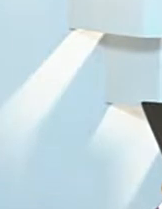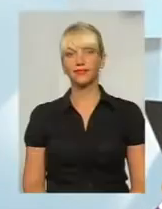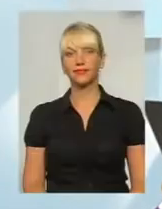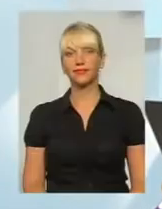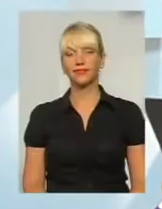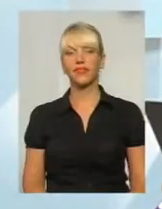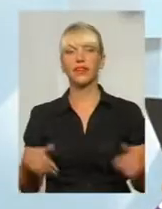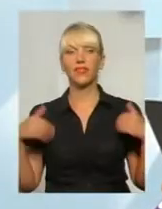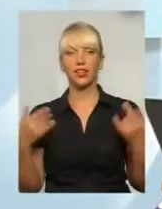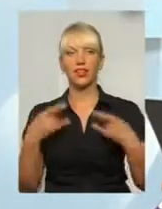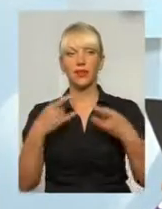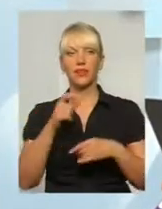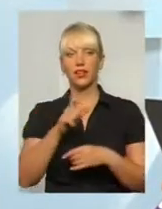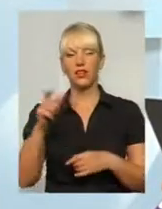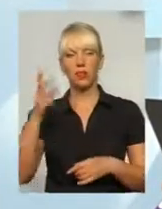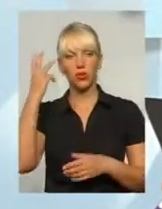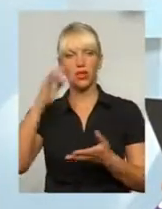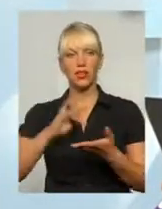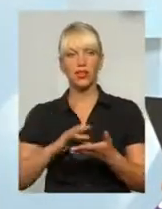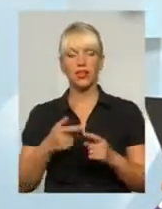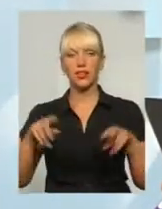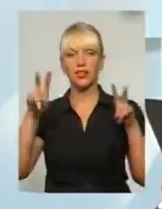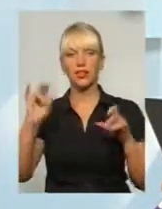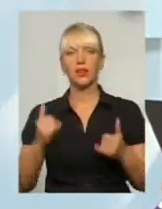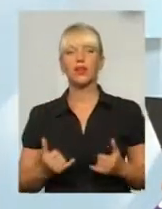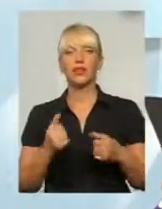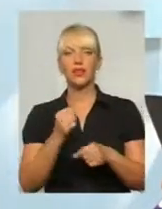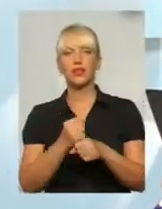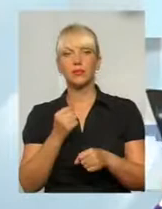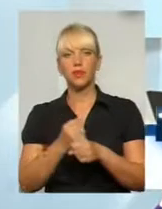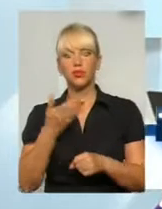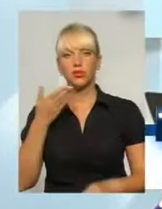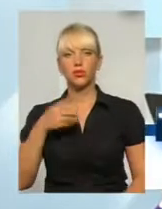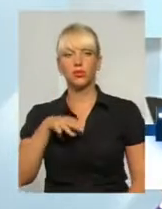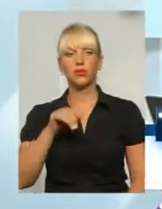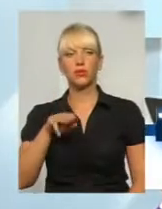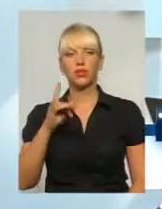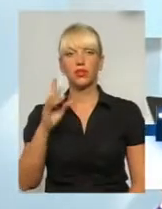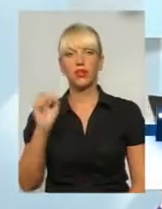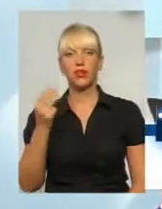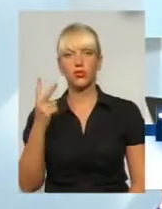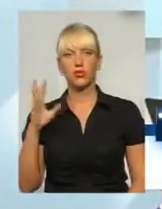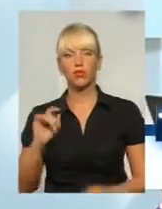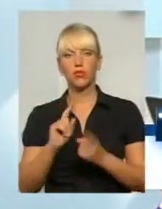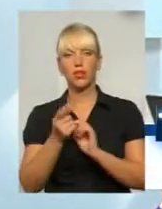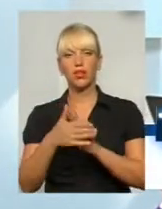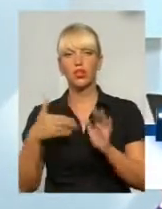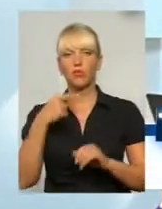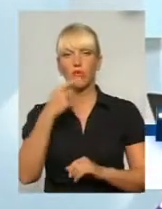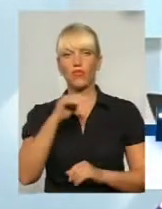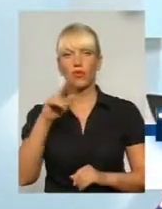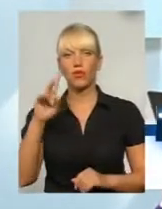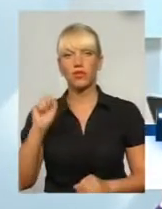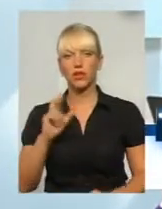Мої вітання телеглядачам Поділля Центр. В ефірі тема. Сьогодні для вас у студії працює я, ведуча Юна Мітрашко, переклад на жестову